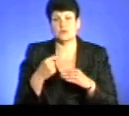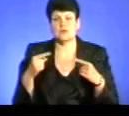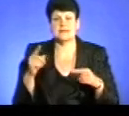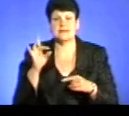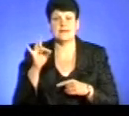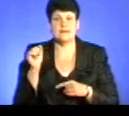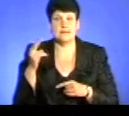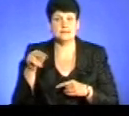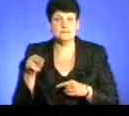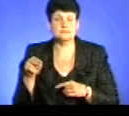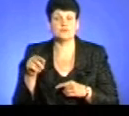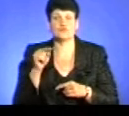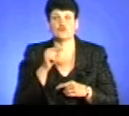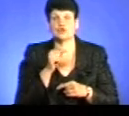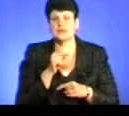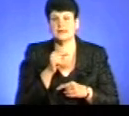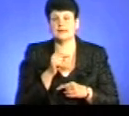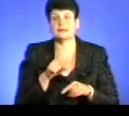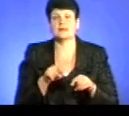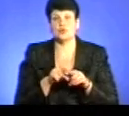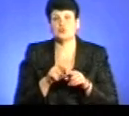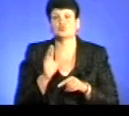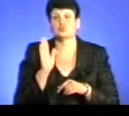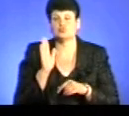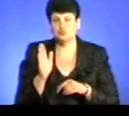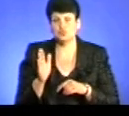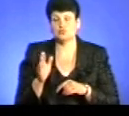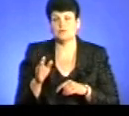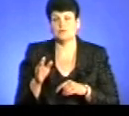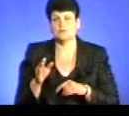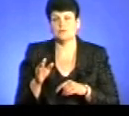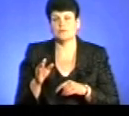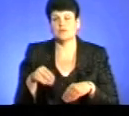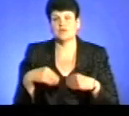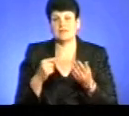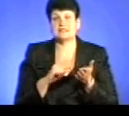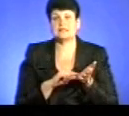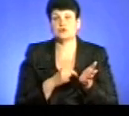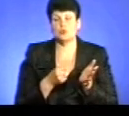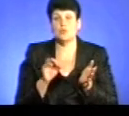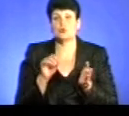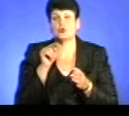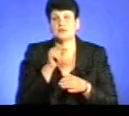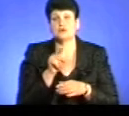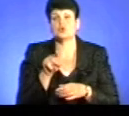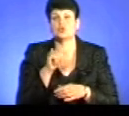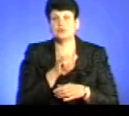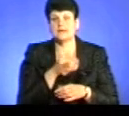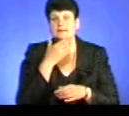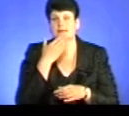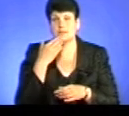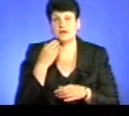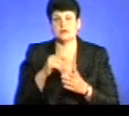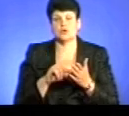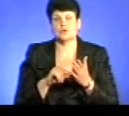рад, вони також будуть подавати довідку про відсутність заборганісті зі сплати